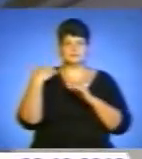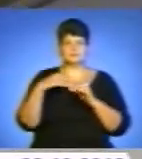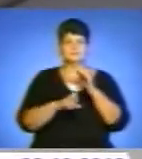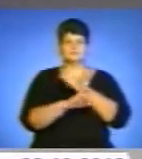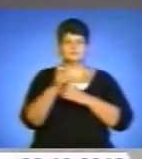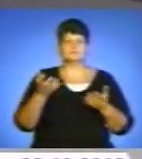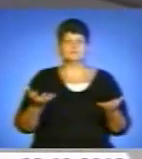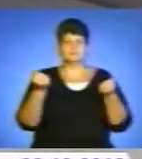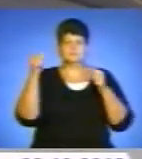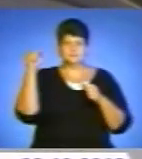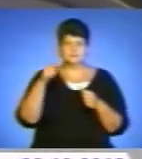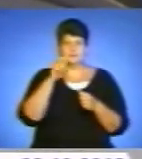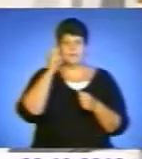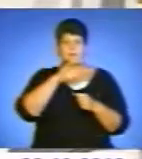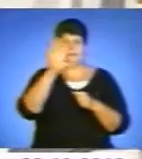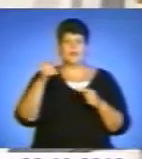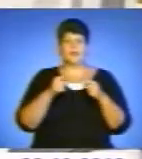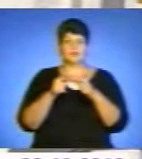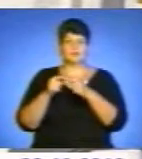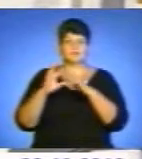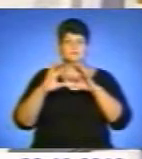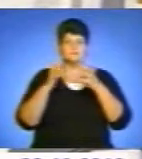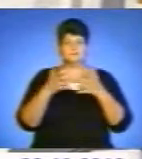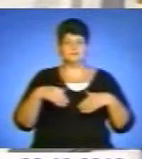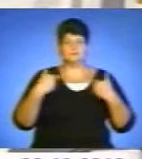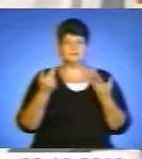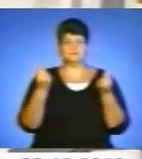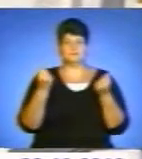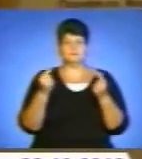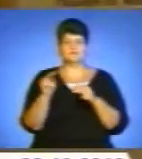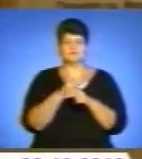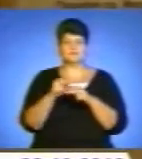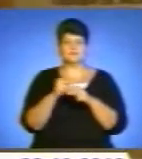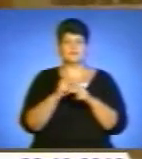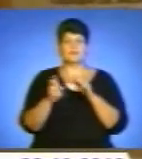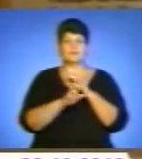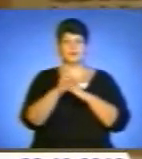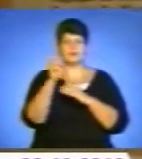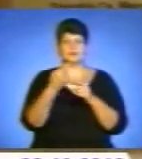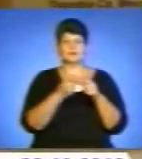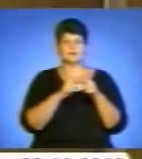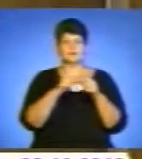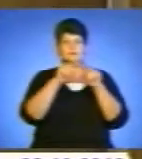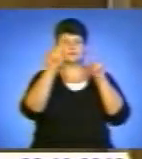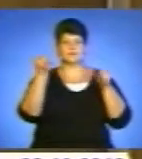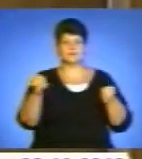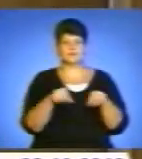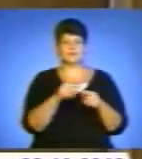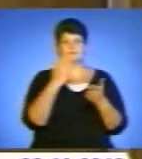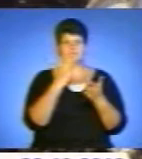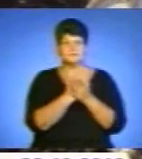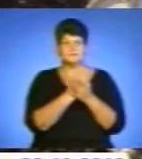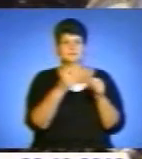тисячі українців з усіх куточків світу, які пожертвували кошти на ремонт храму. На цих дошках викарбовані їхні імена. Одним з найбільших